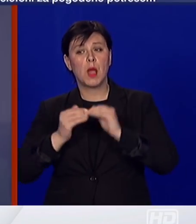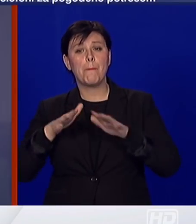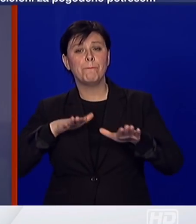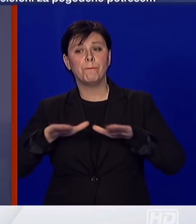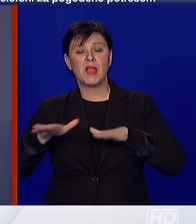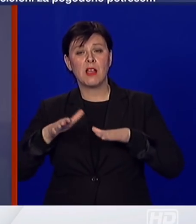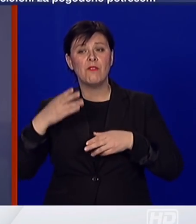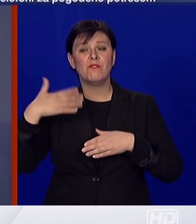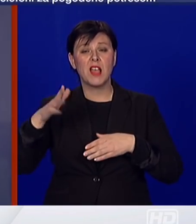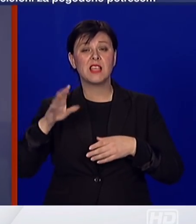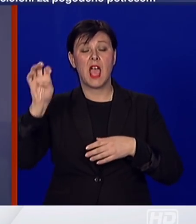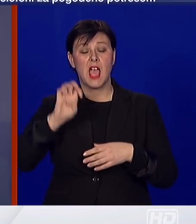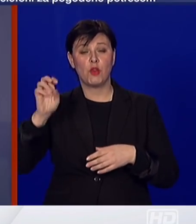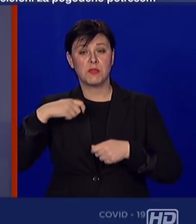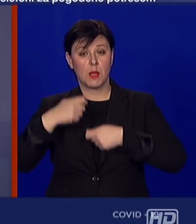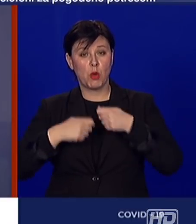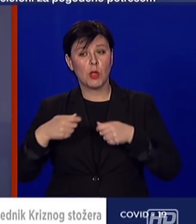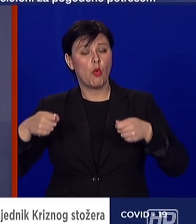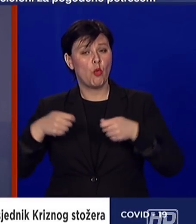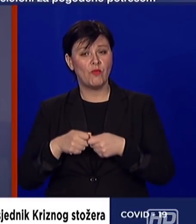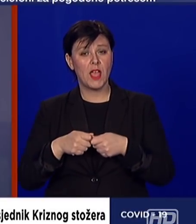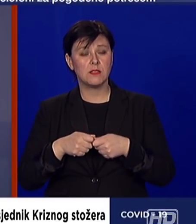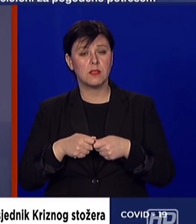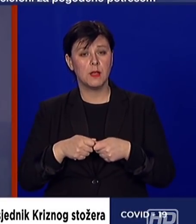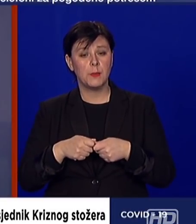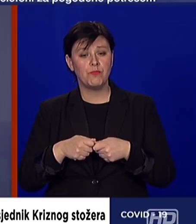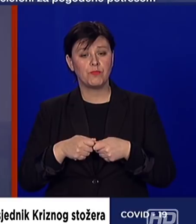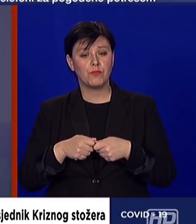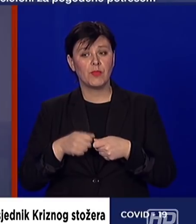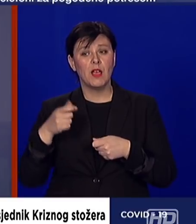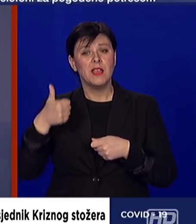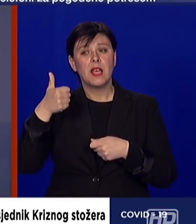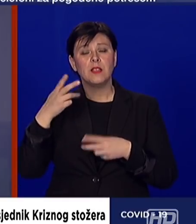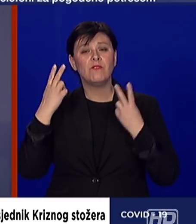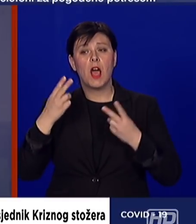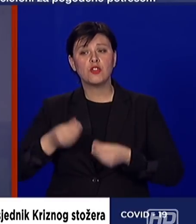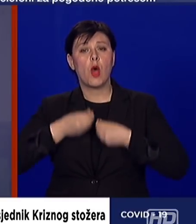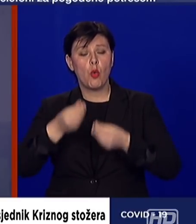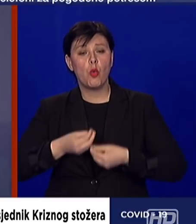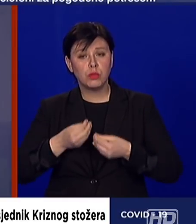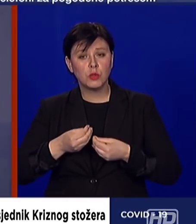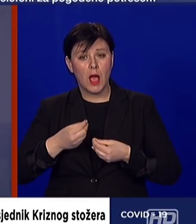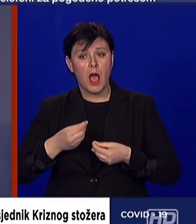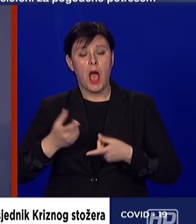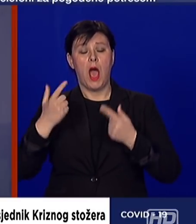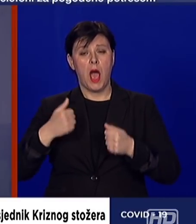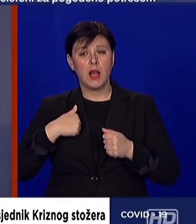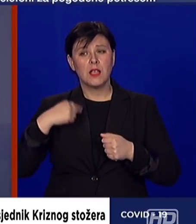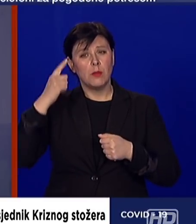malijskih i evropskih poslova oko te jedne upute, međutim, koliko je meni poznato, još nije